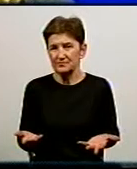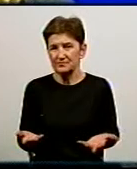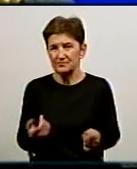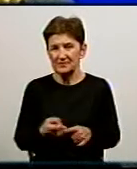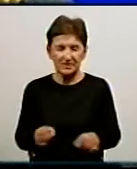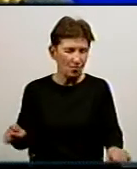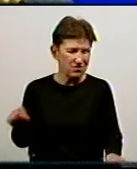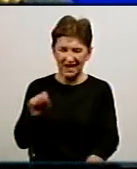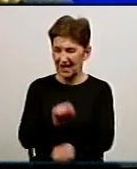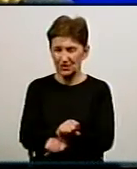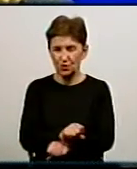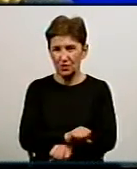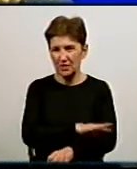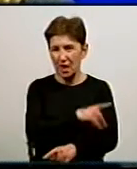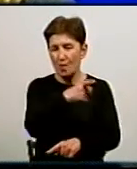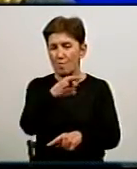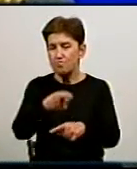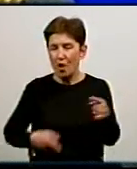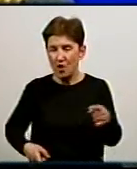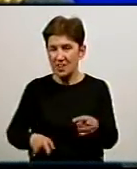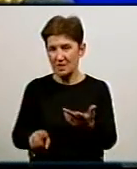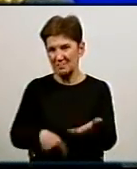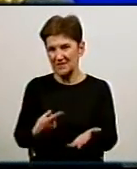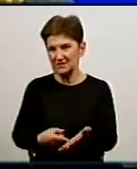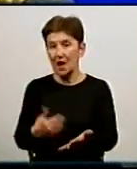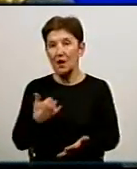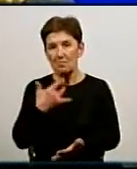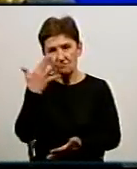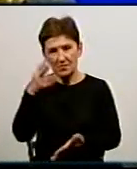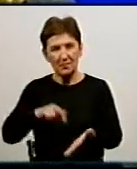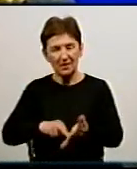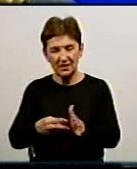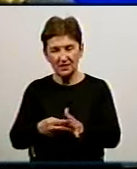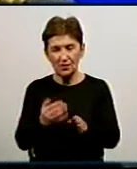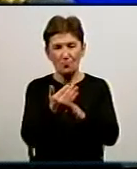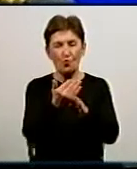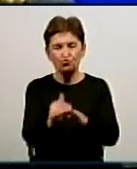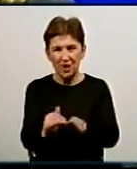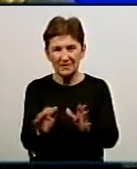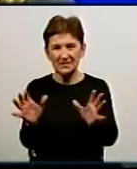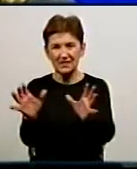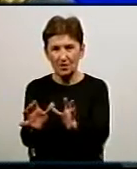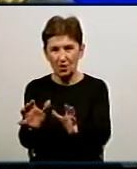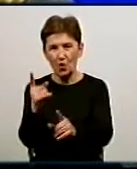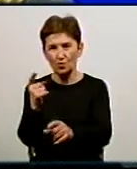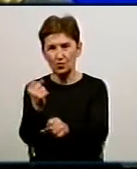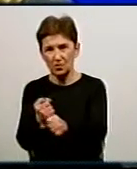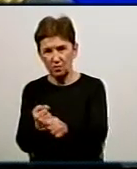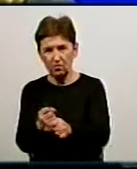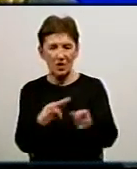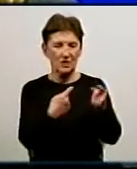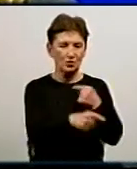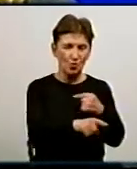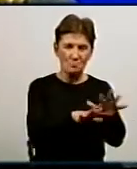паралізує водопостачання половини міста. Тобто ми їх плануємо учасниками, на одне відключення плануємо одну роботу, на інше – іншу